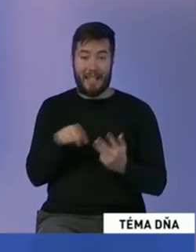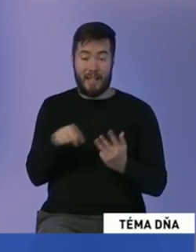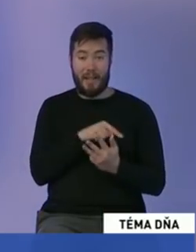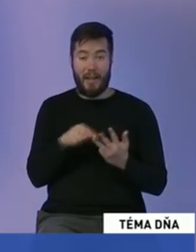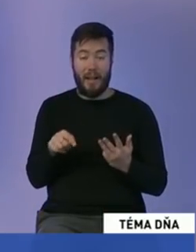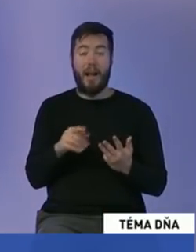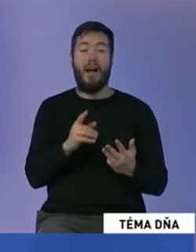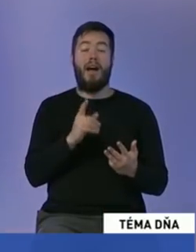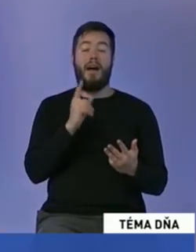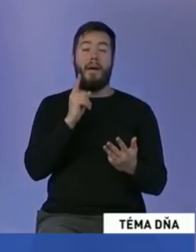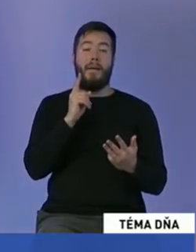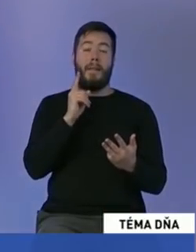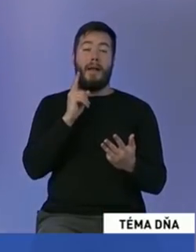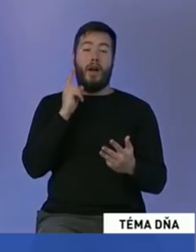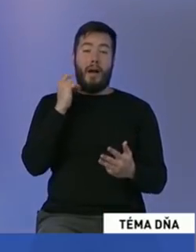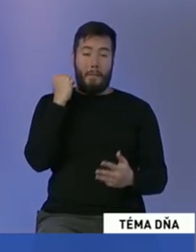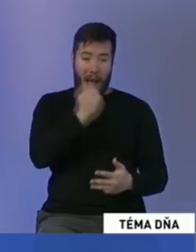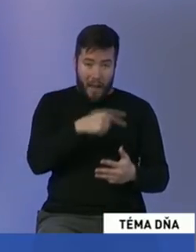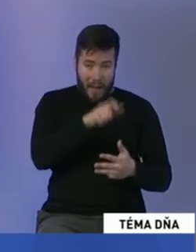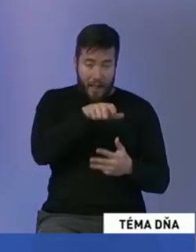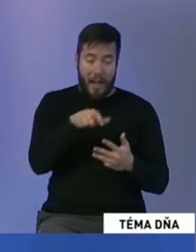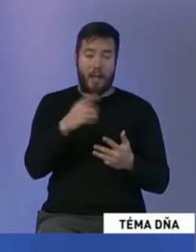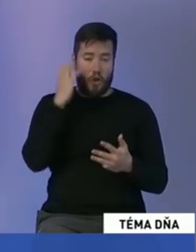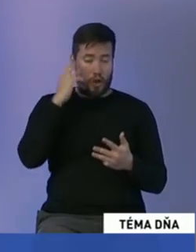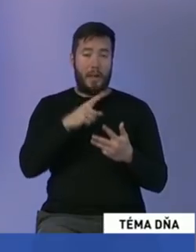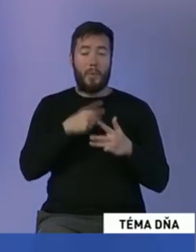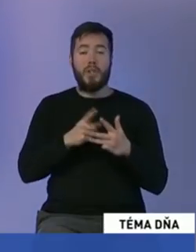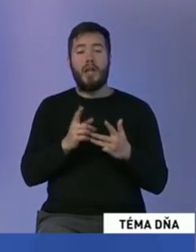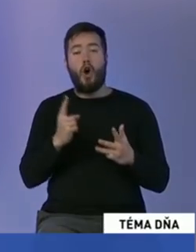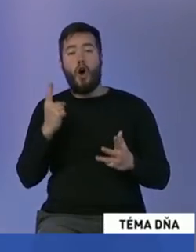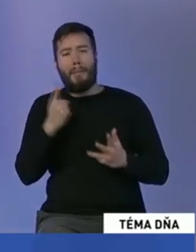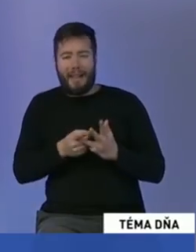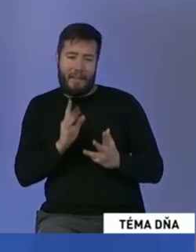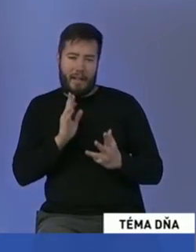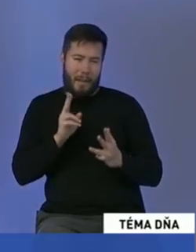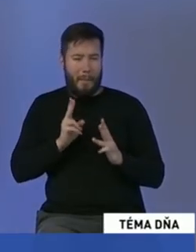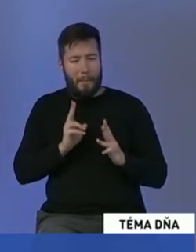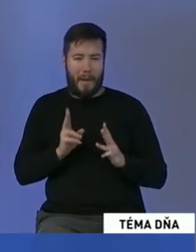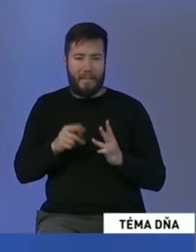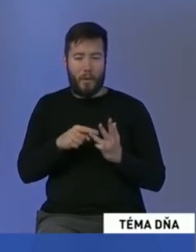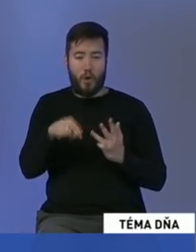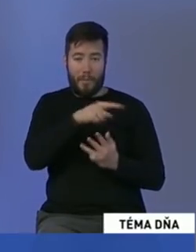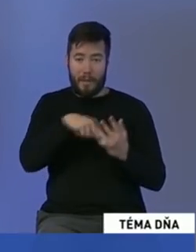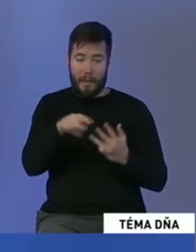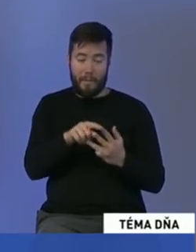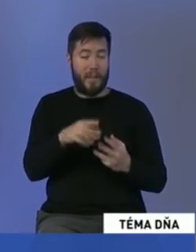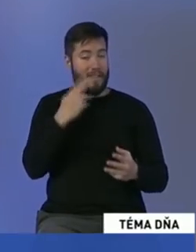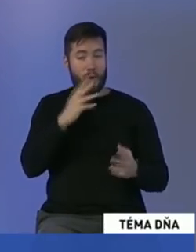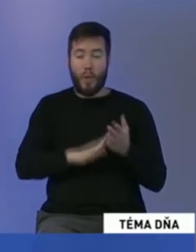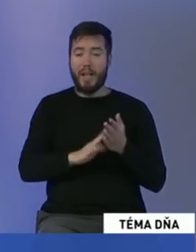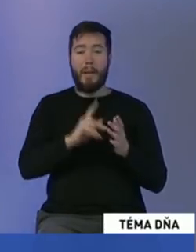objednávateľom potenciálnym pred súdom nastali systémové zmeny. Tak v justícii, ako aj na prokuratúre, ale aj v policii.